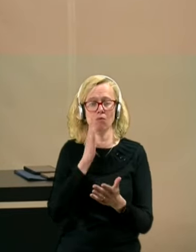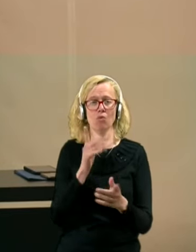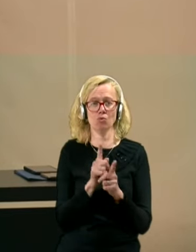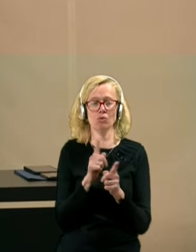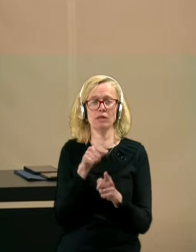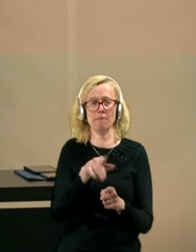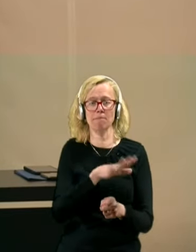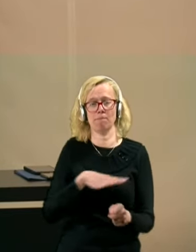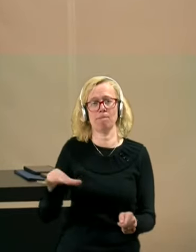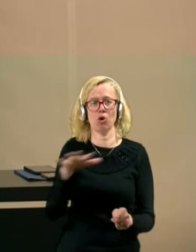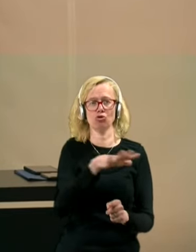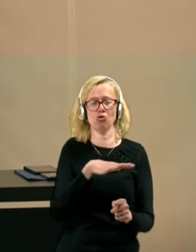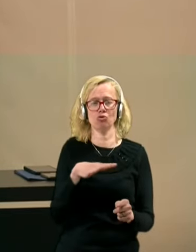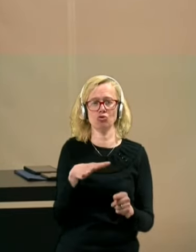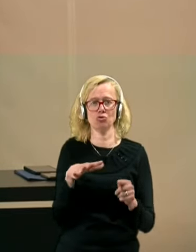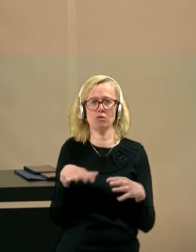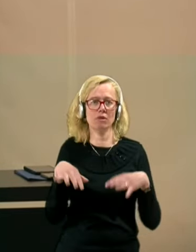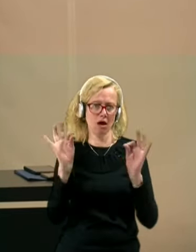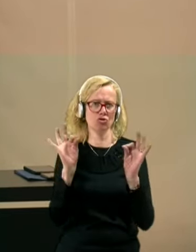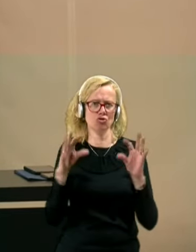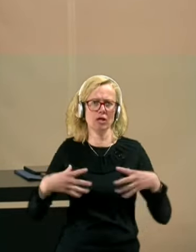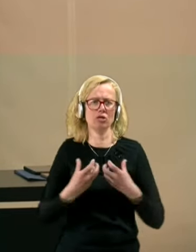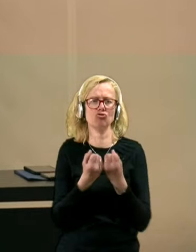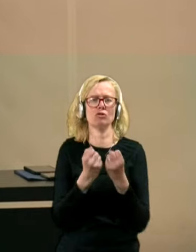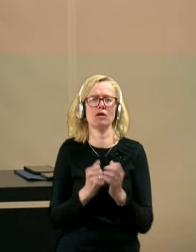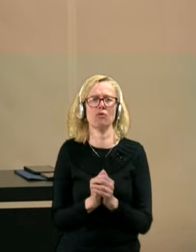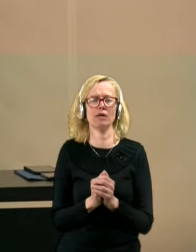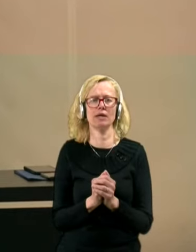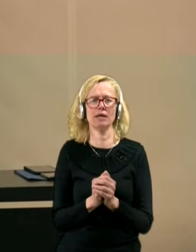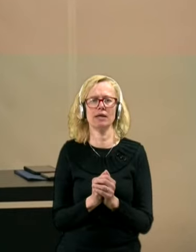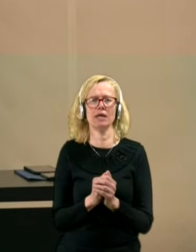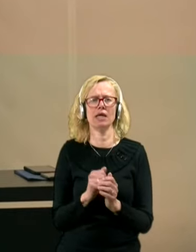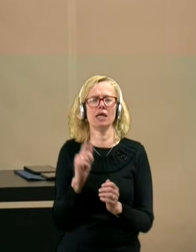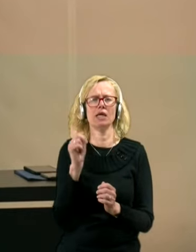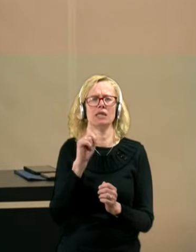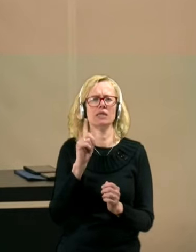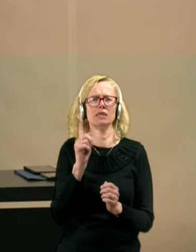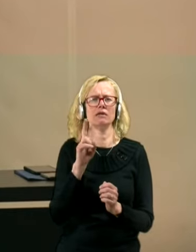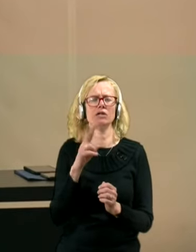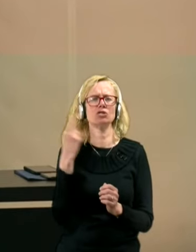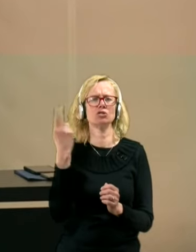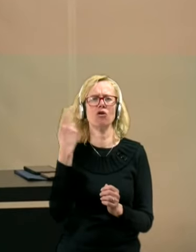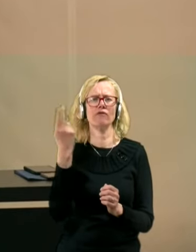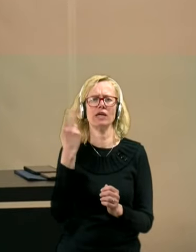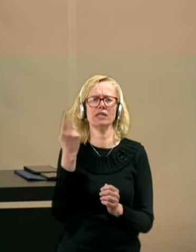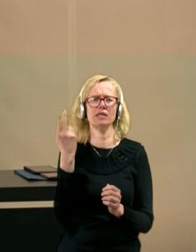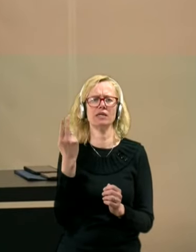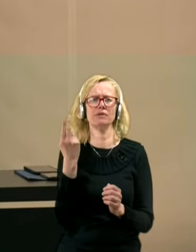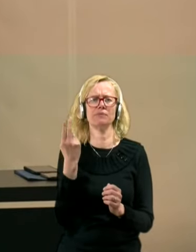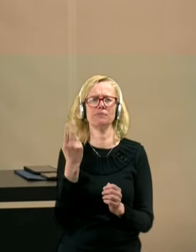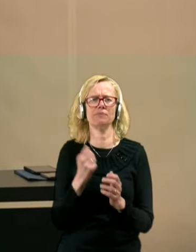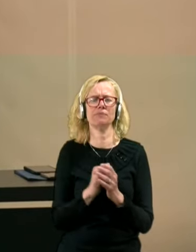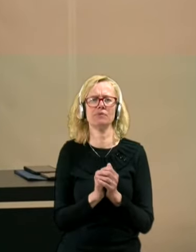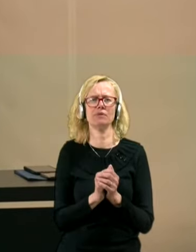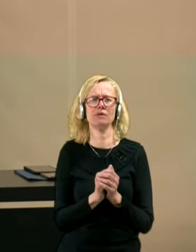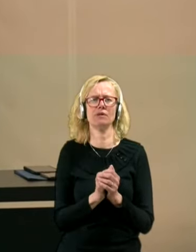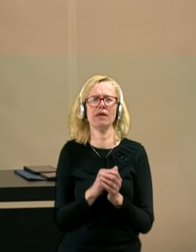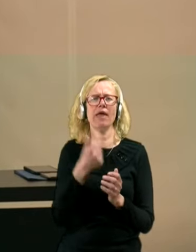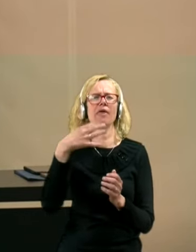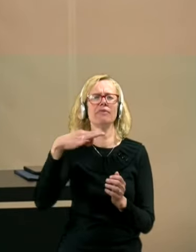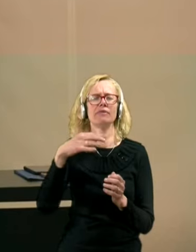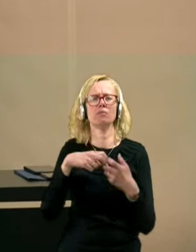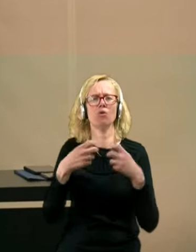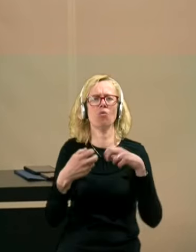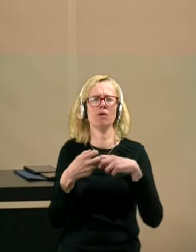na tem področju našli rešitev, ni pa v Sloveniji edin